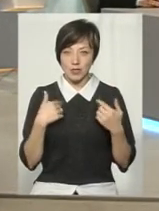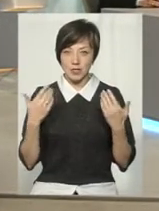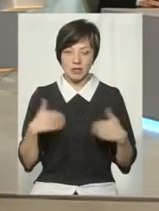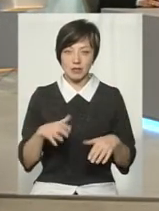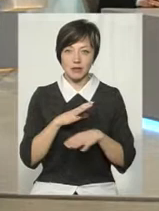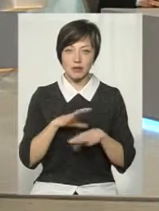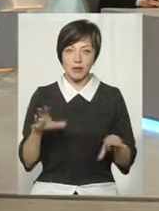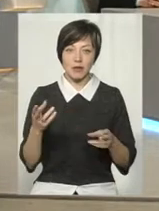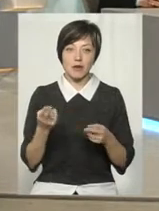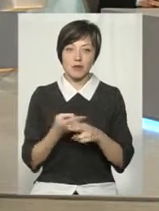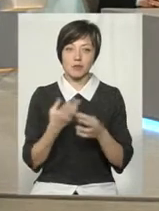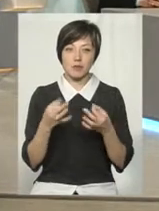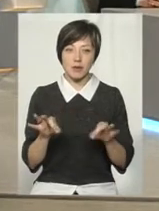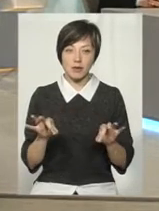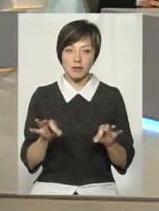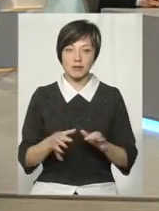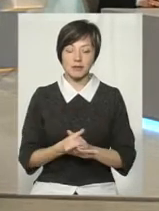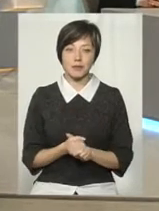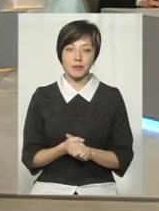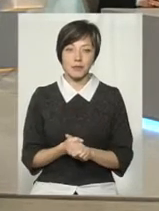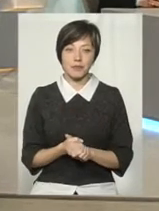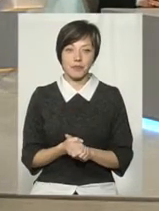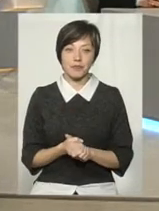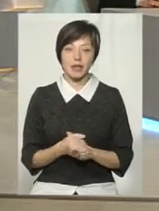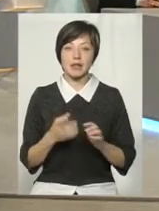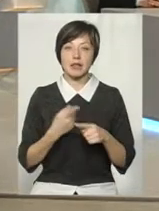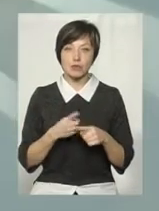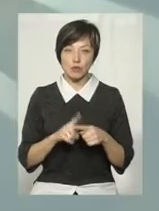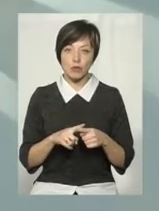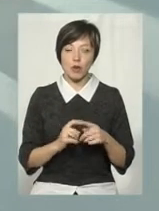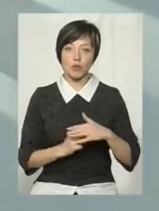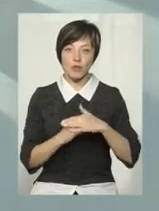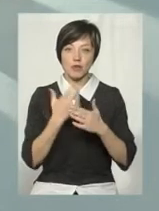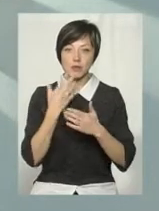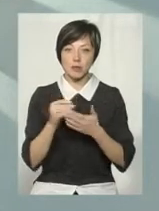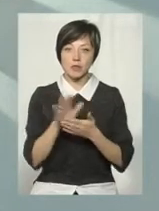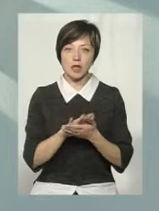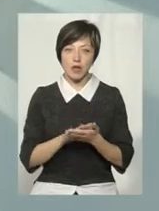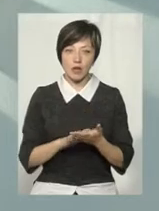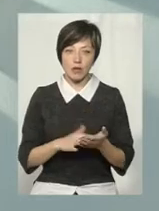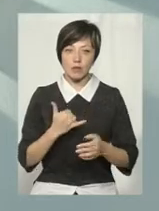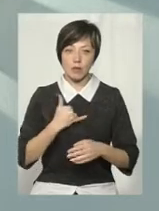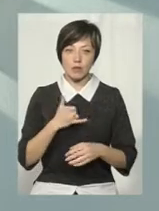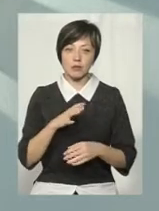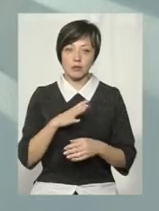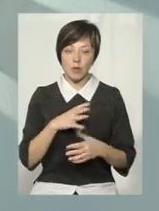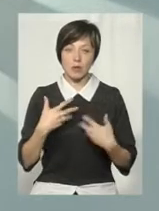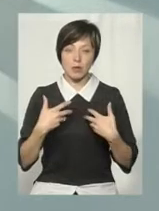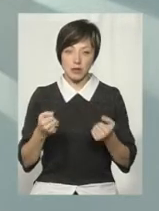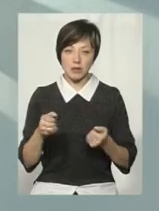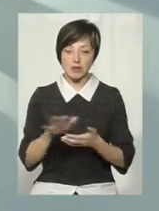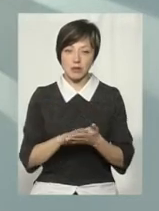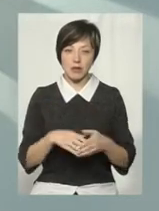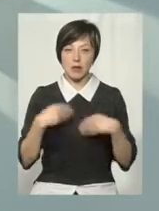тому... Позбавлення волі. Так. Безпідставно, В принципі, на цьому я гарантувала свою заяву, в мене було прийнято. Я